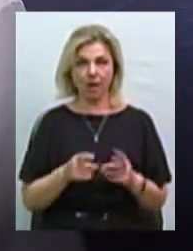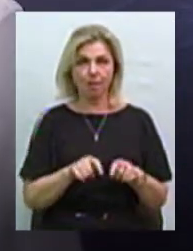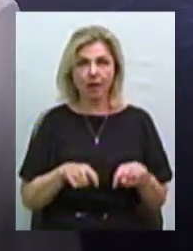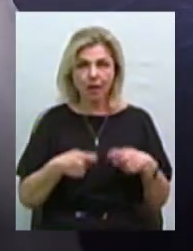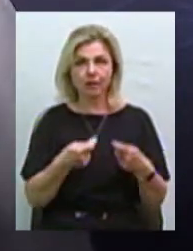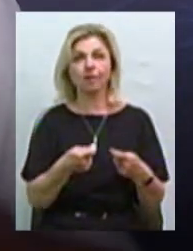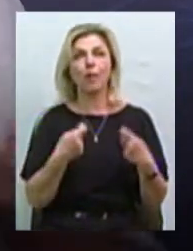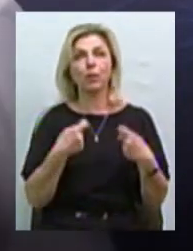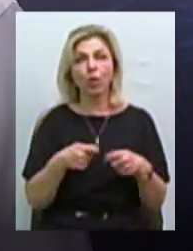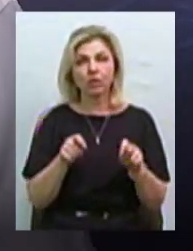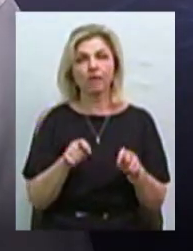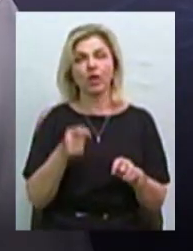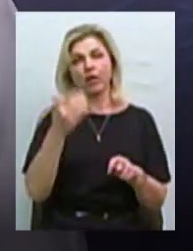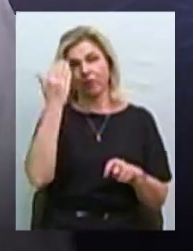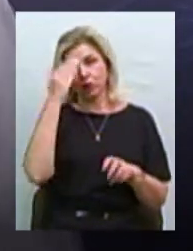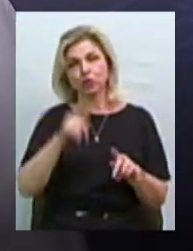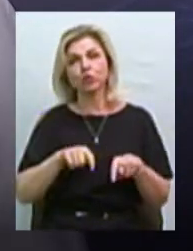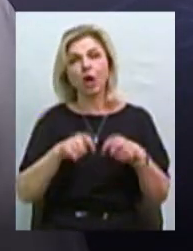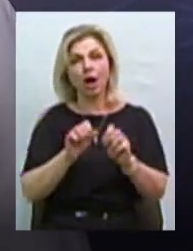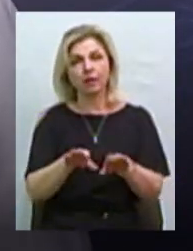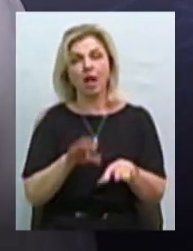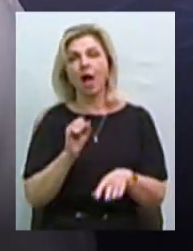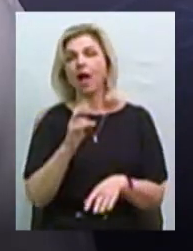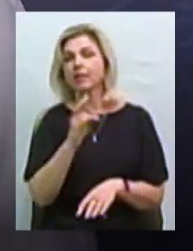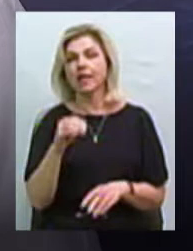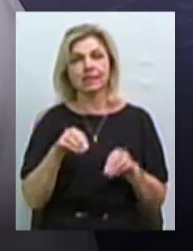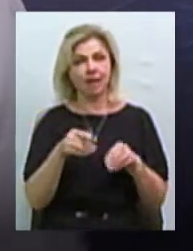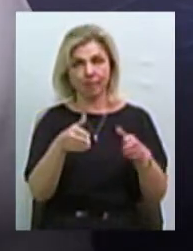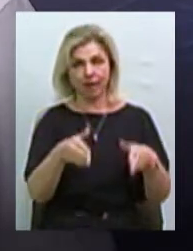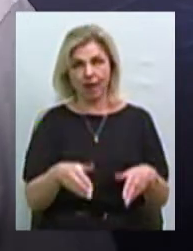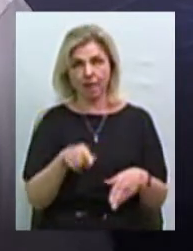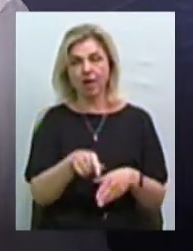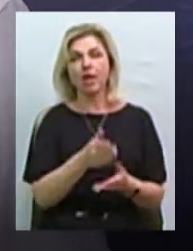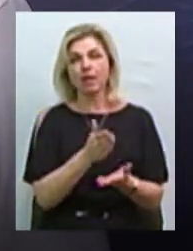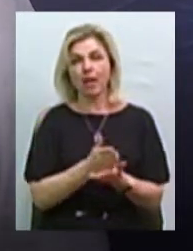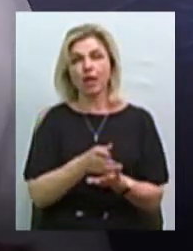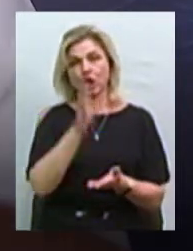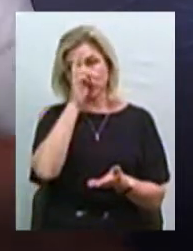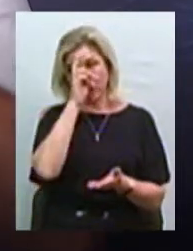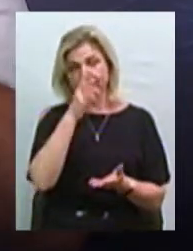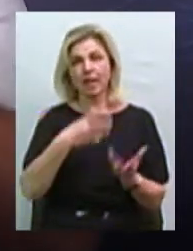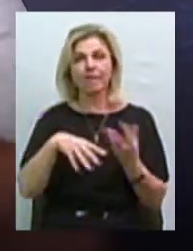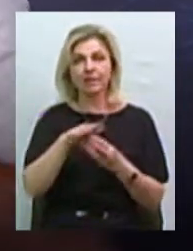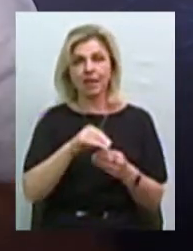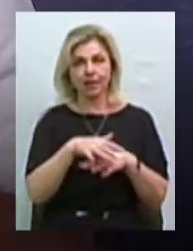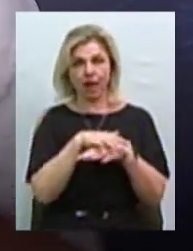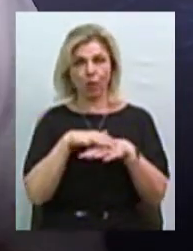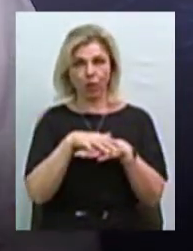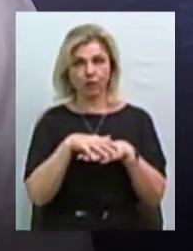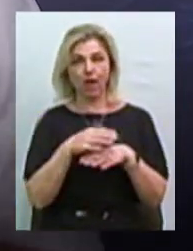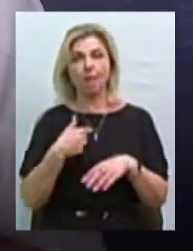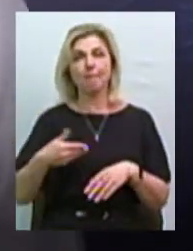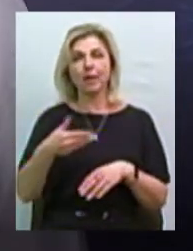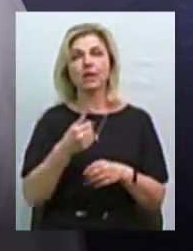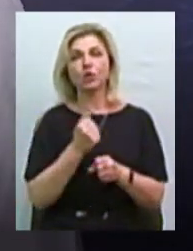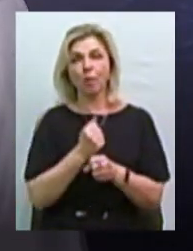Передаватись, продаватись, відчужатись. А не сама земля. Вона є державна, вона всенародна. Ми це зробили як квартиру. Ми